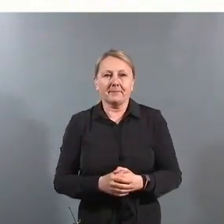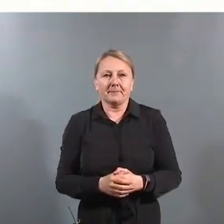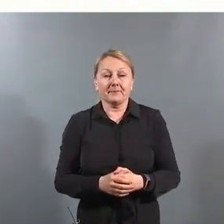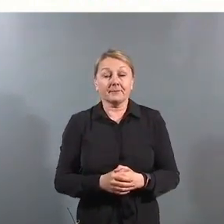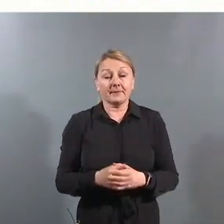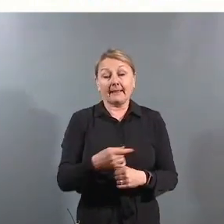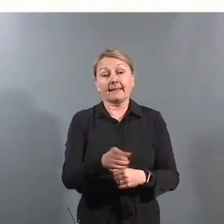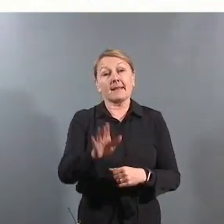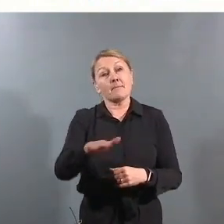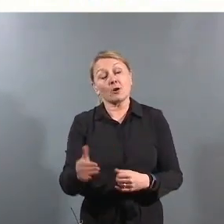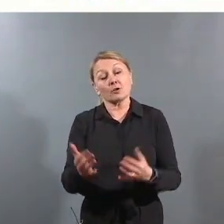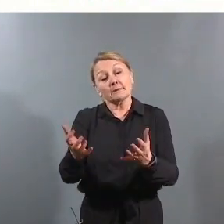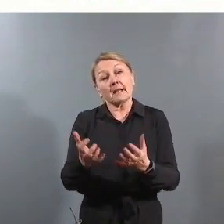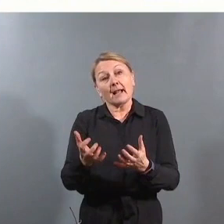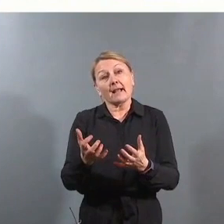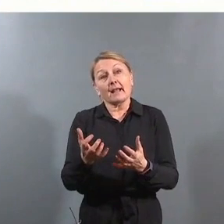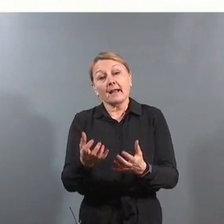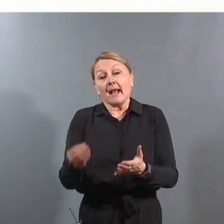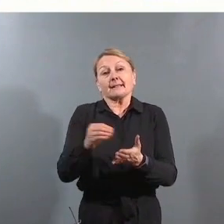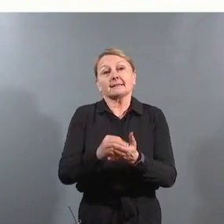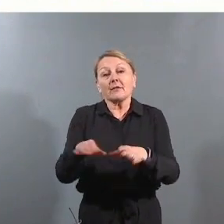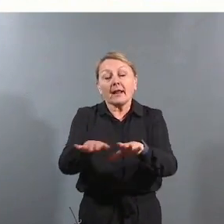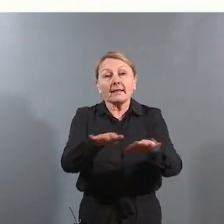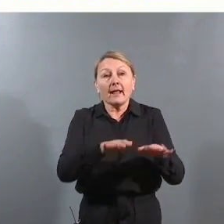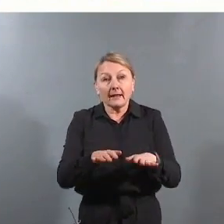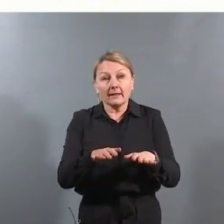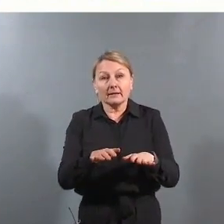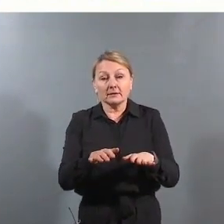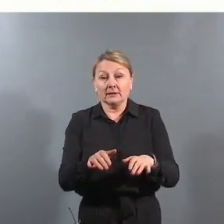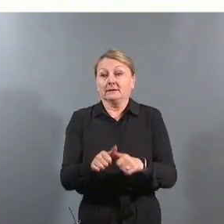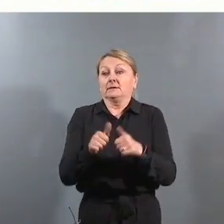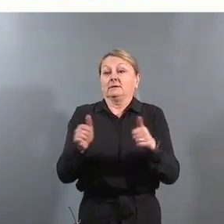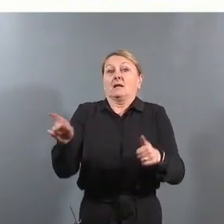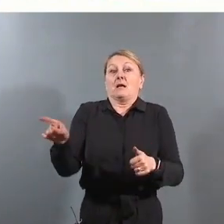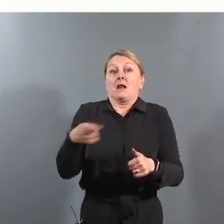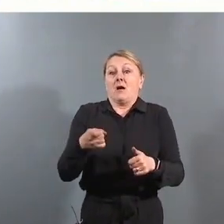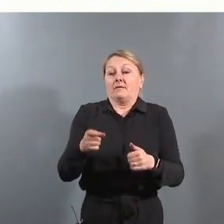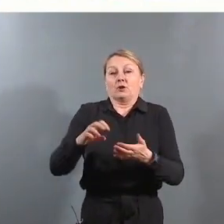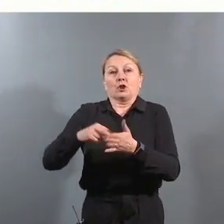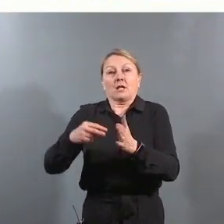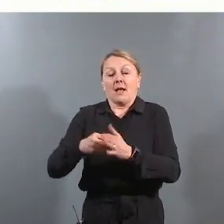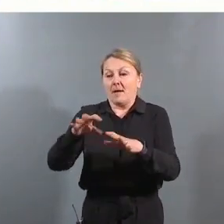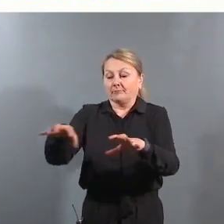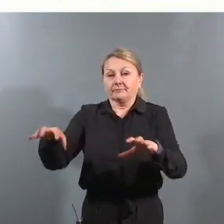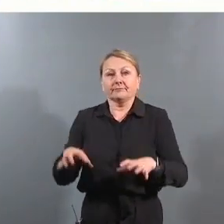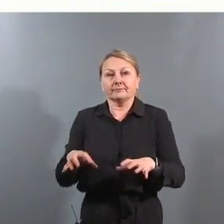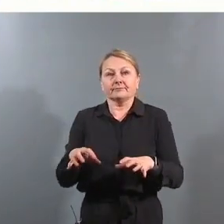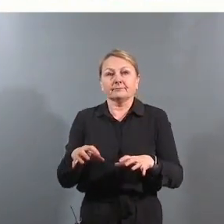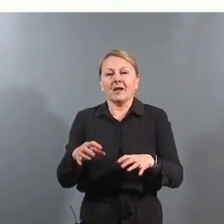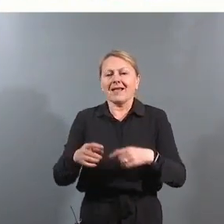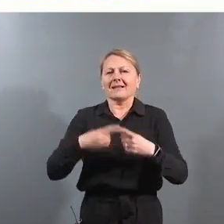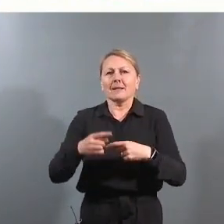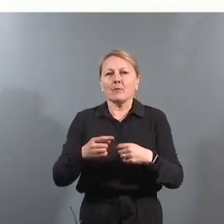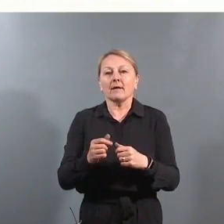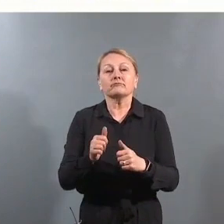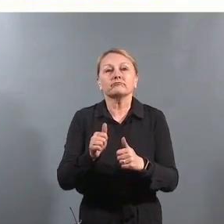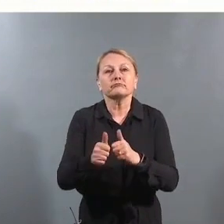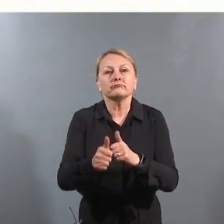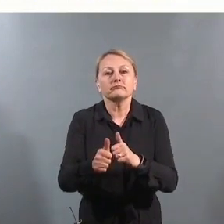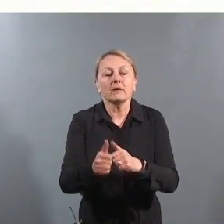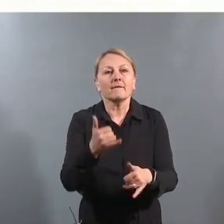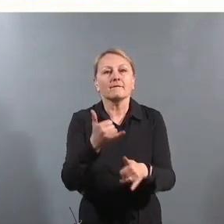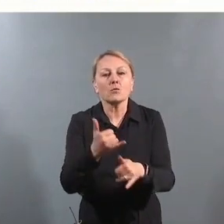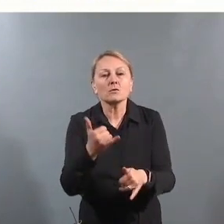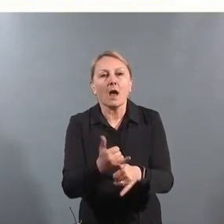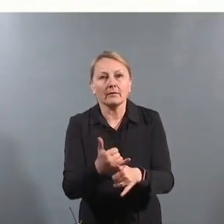De barna som trenger ekstra tilrettelegging, det stiller store krav til systemene, og det gjør at vi hele tiden må lene oss fremover for å se hvordan